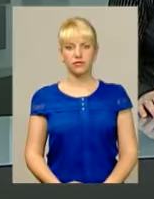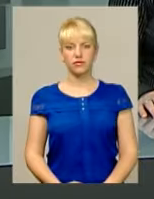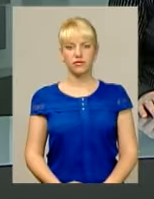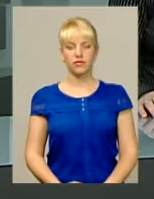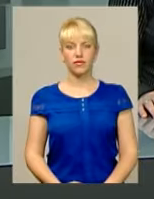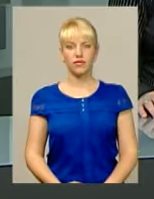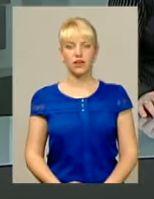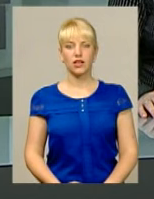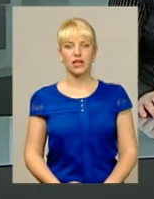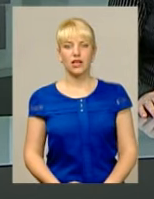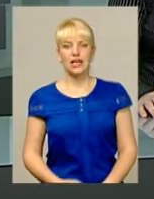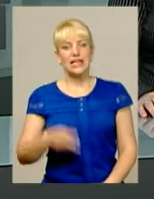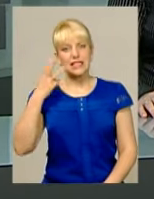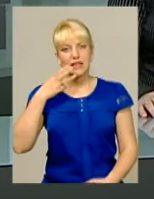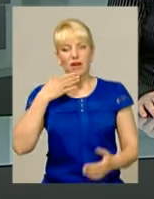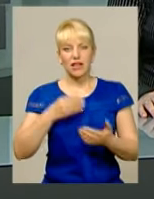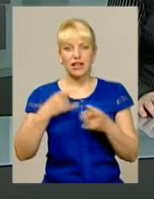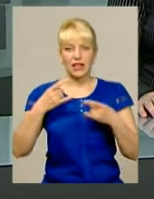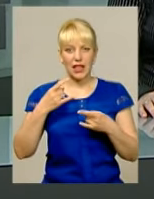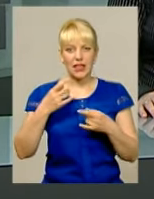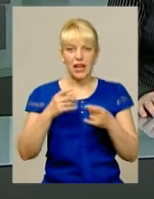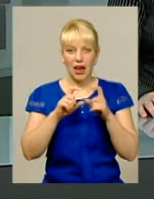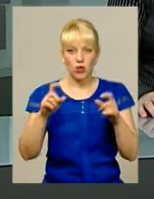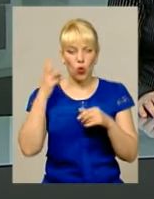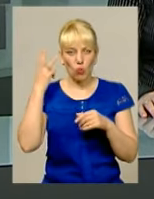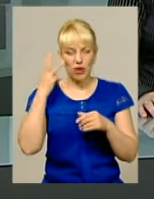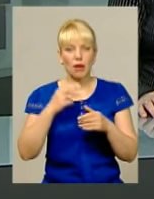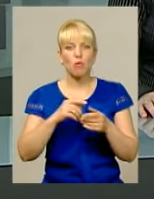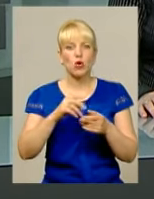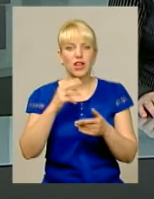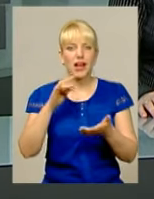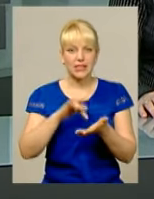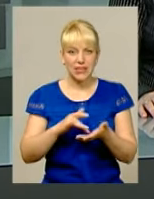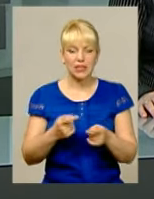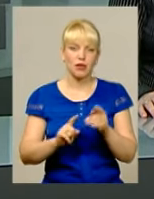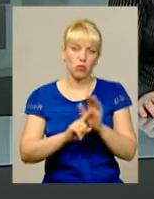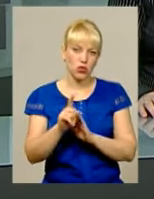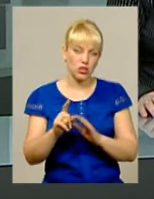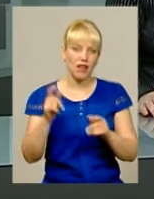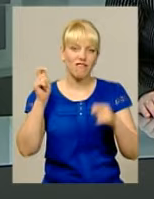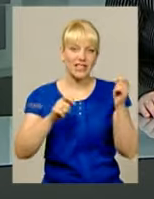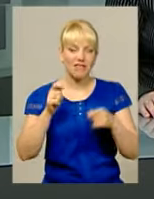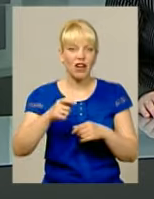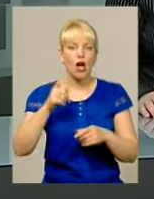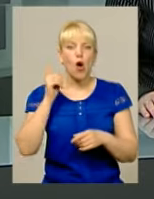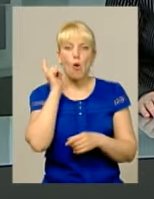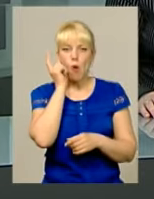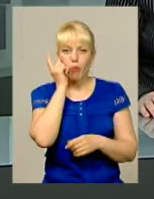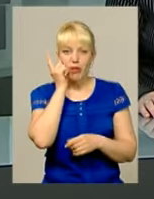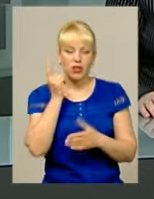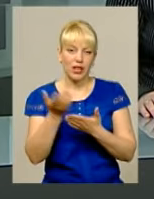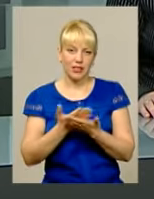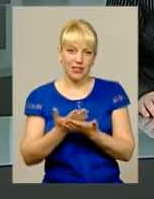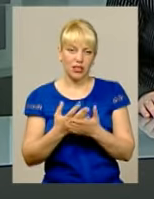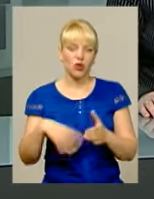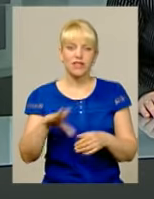Знімай власне! Телерадіокомпанія «Поділля Центр» започатковує фестиваль мобільного кіно Стати його учасниками можуть